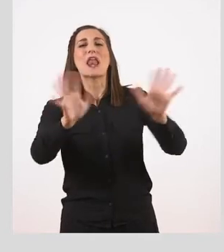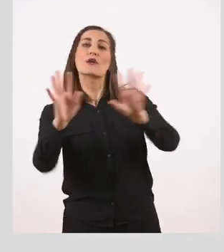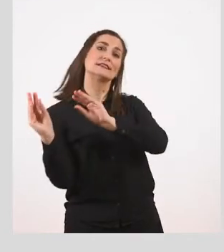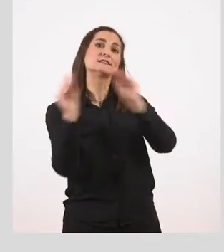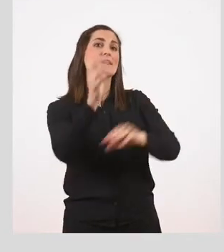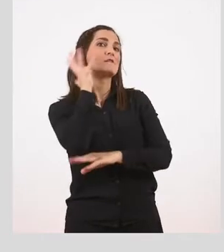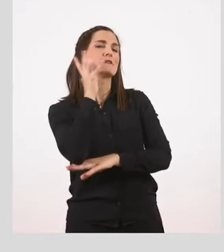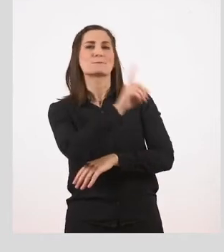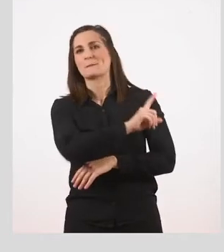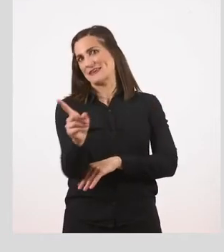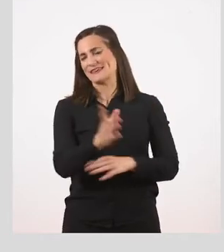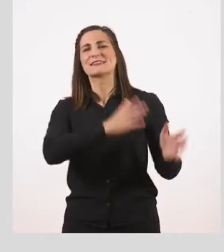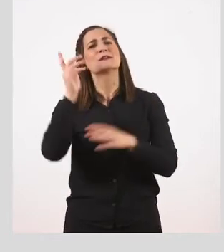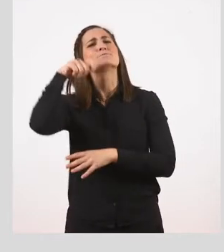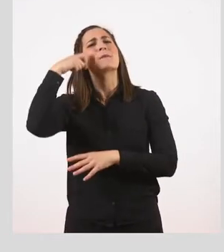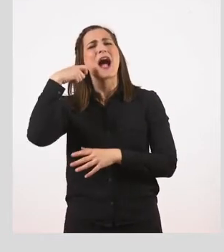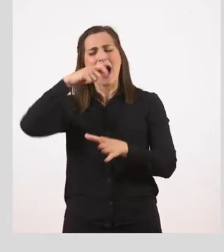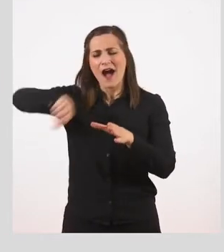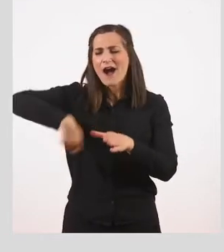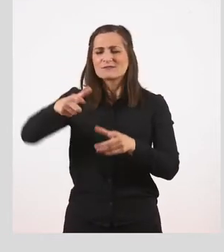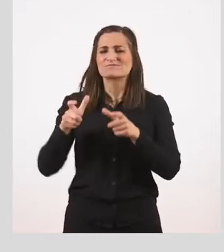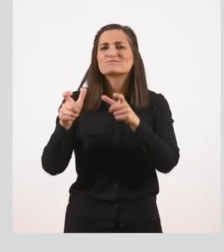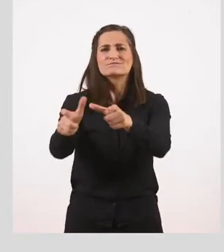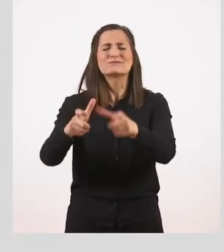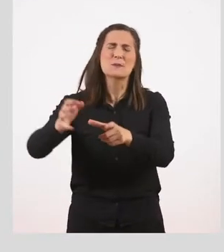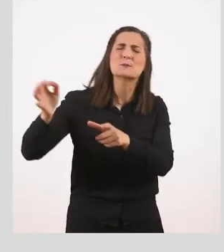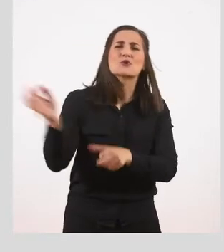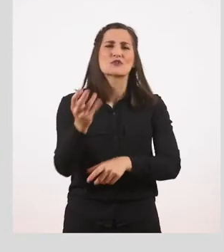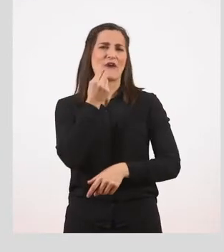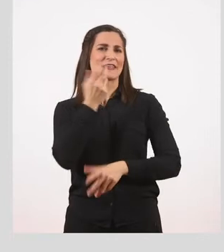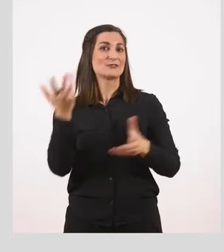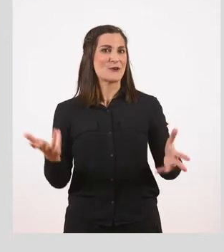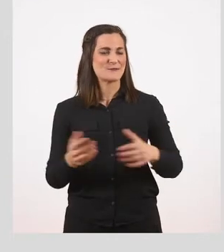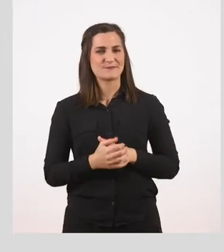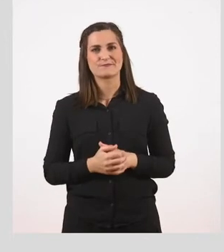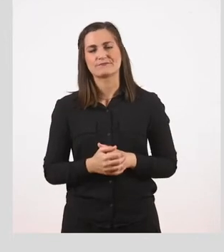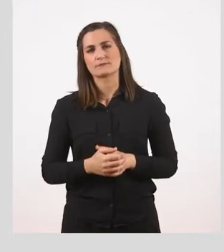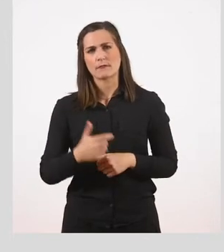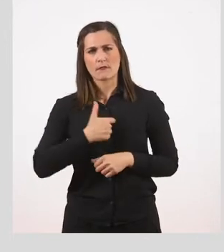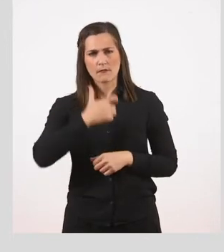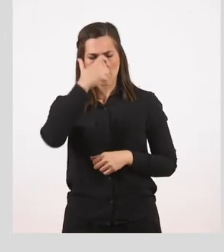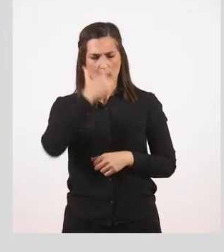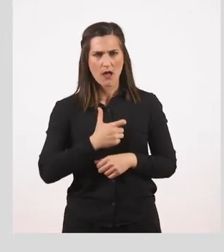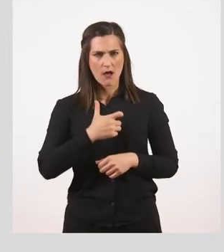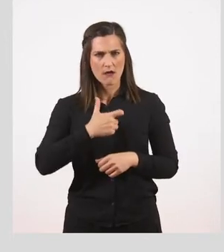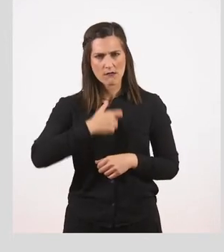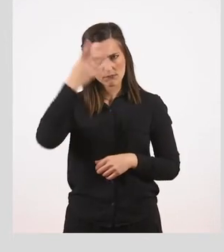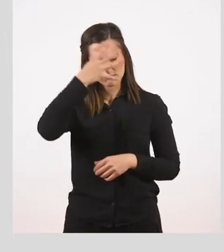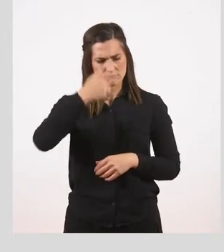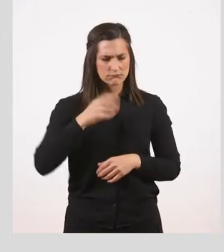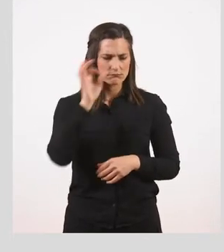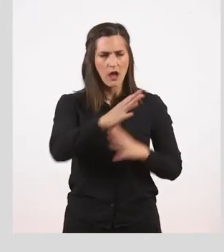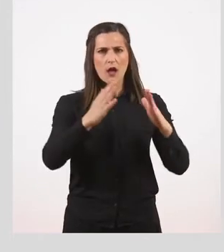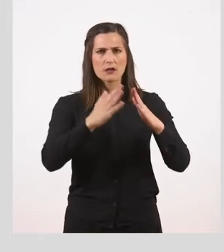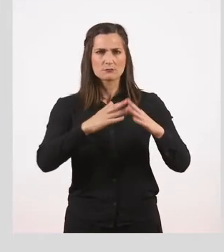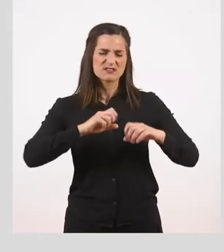και η μαμά του έδινε να φάει ό,τι καλύτερο. Δεν ήμουν καθόλου χαρούμενος όταν έφτασα στο